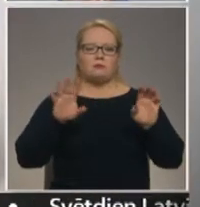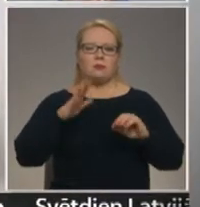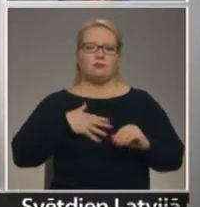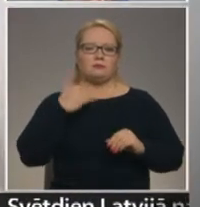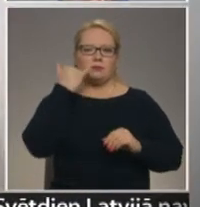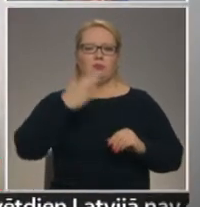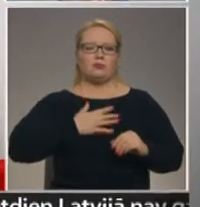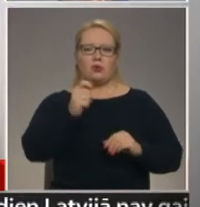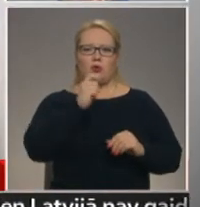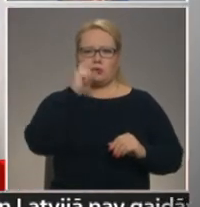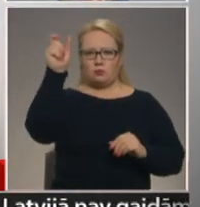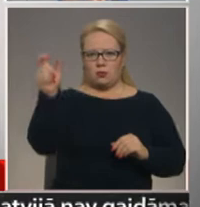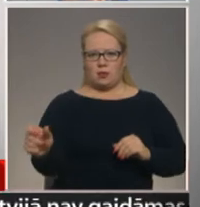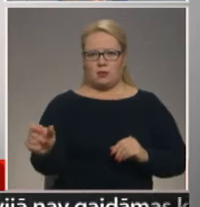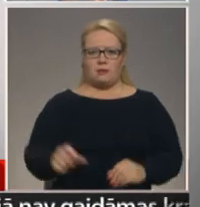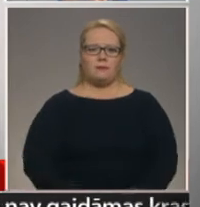Insela vakrāja.